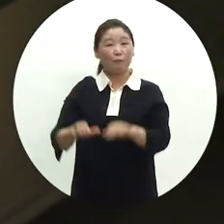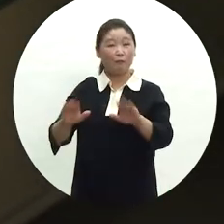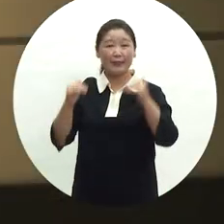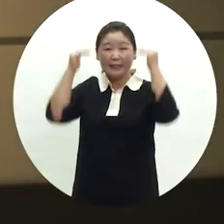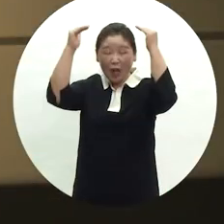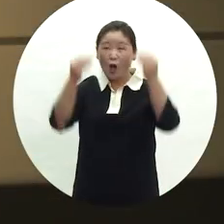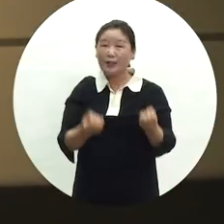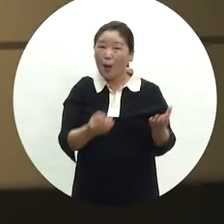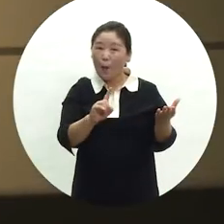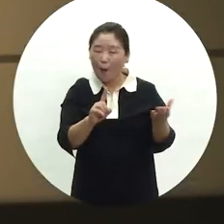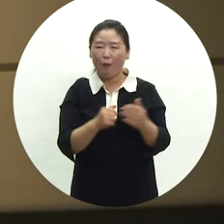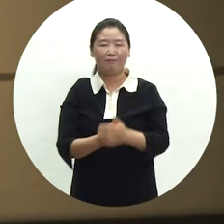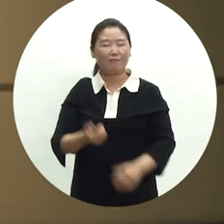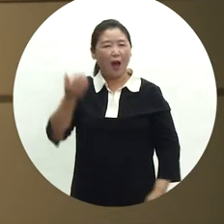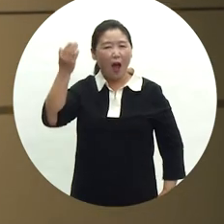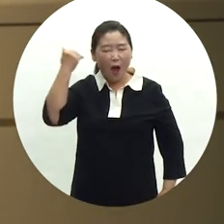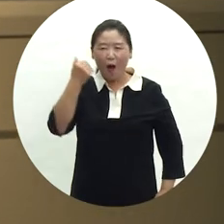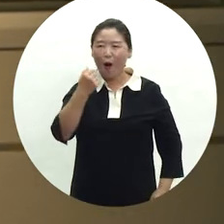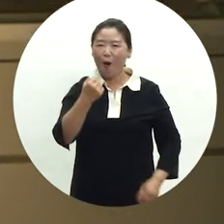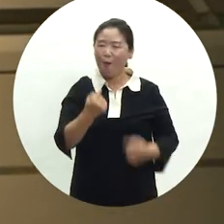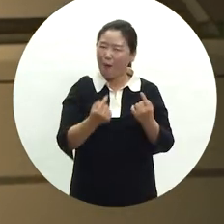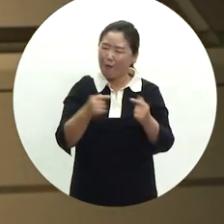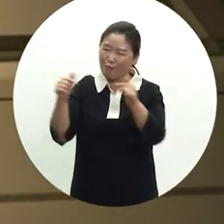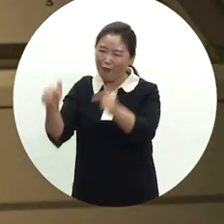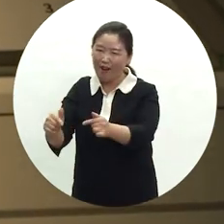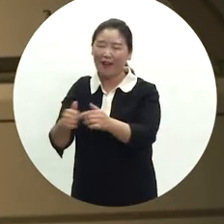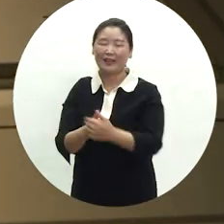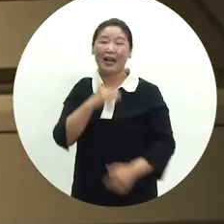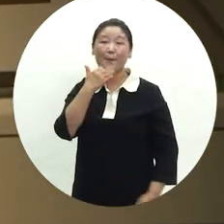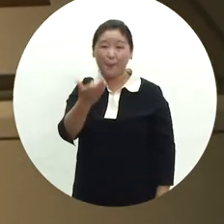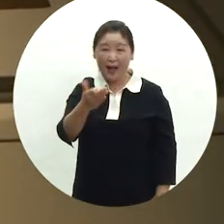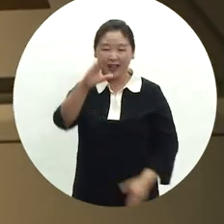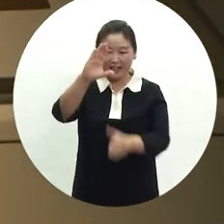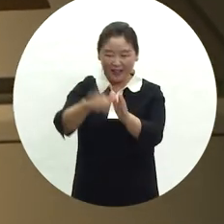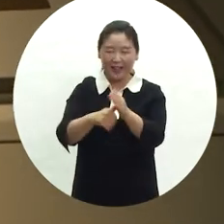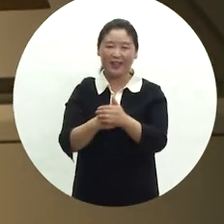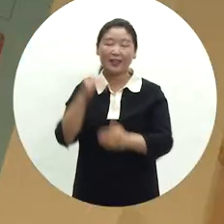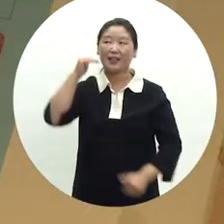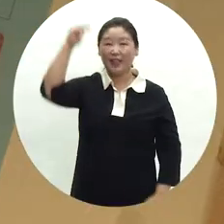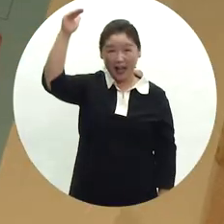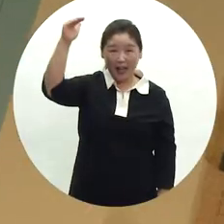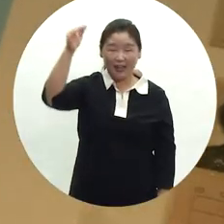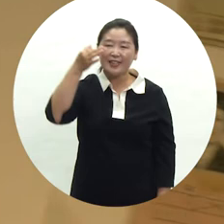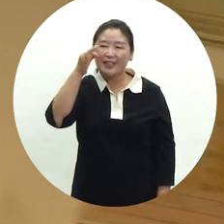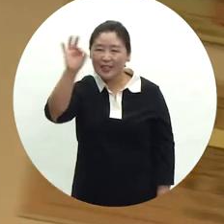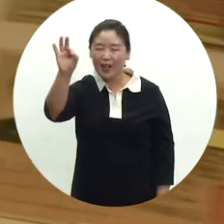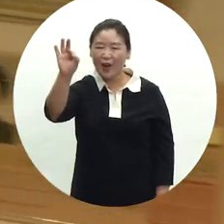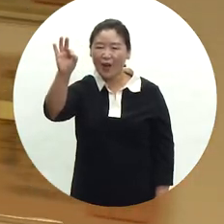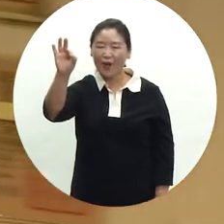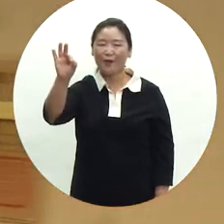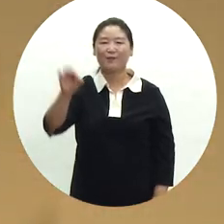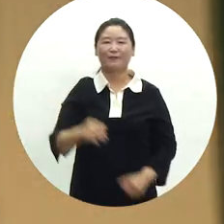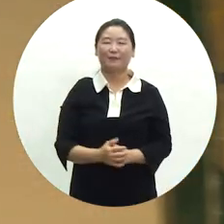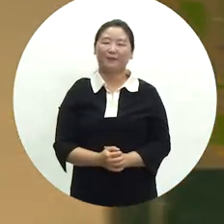성년식은 과거와 비교해 축소되었지만 만 19세에 이르면 성년으로서 독립된 인격체로